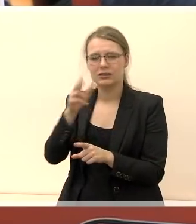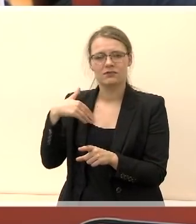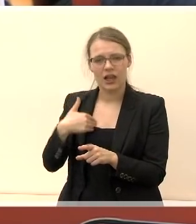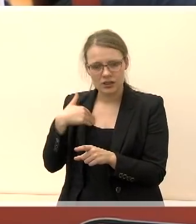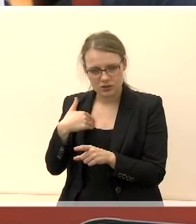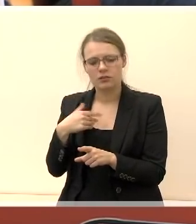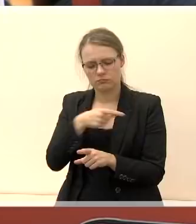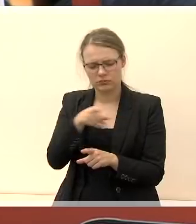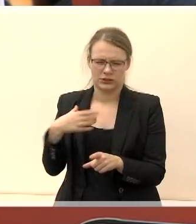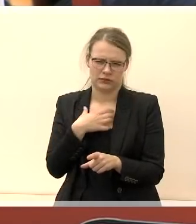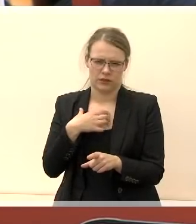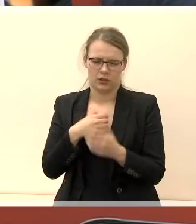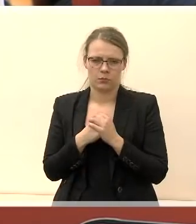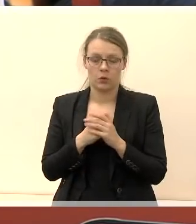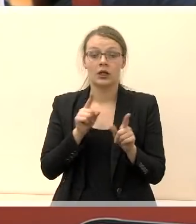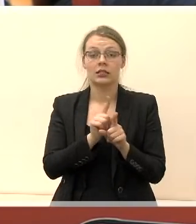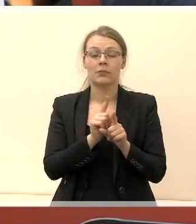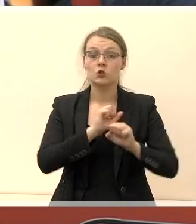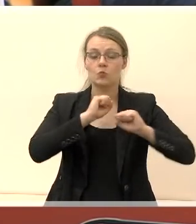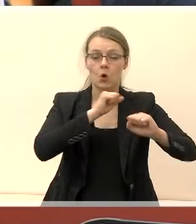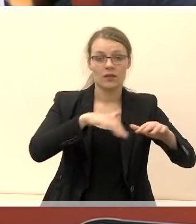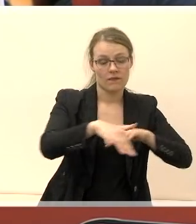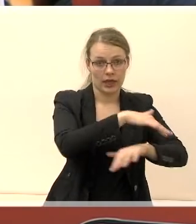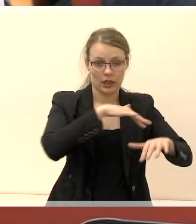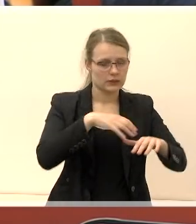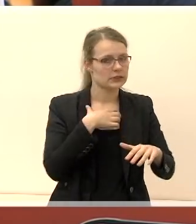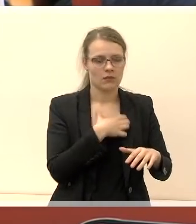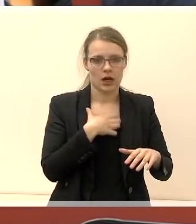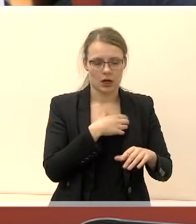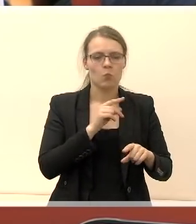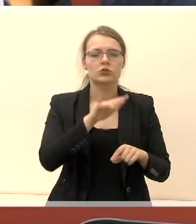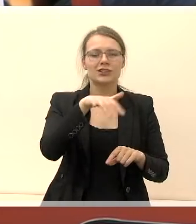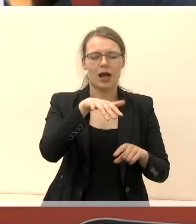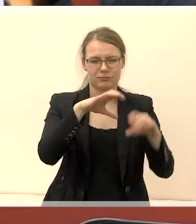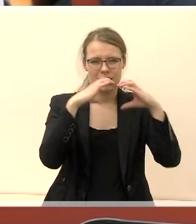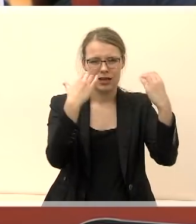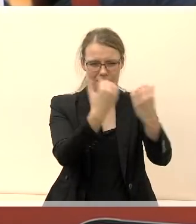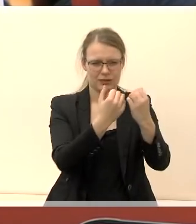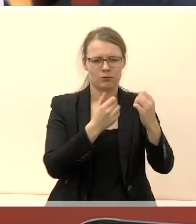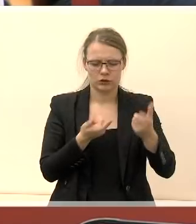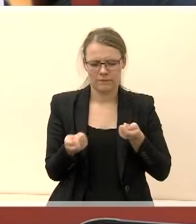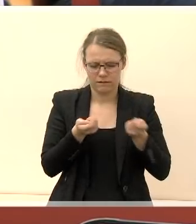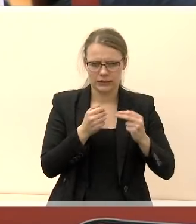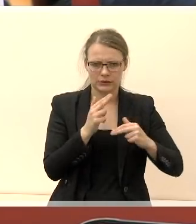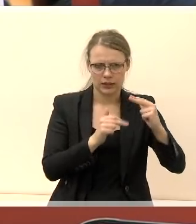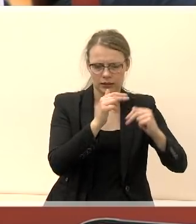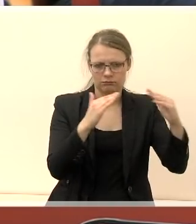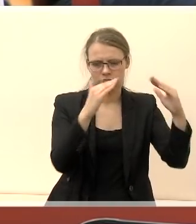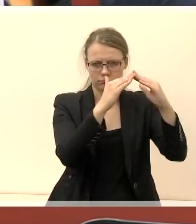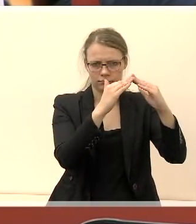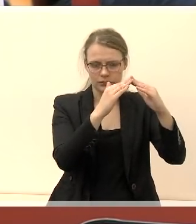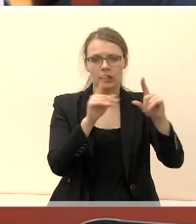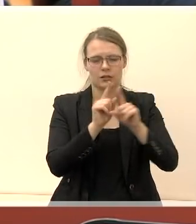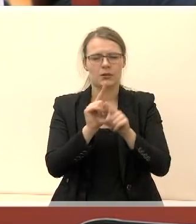Skatinsime sportinę veiklą, organizuosim krepšinio enosatybą. Numatome rekonstruoti ir išplėsti